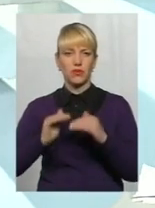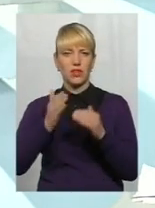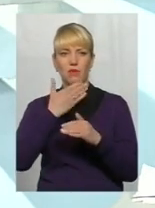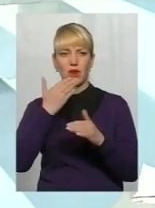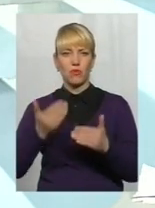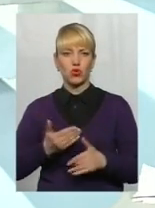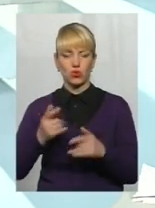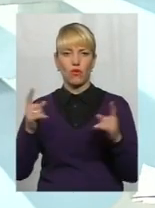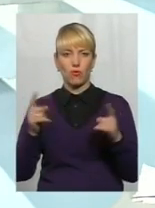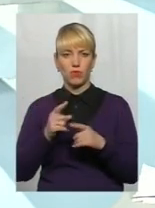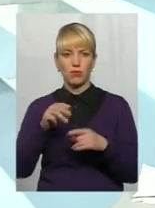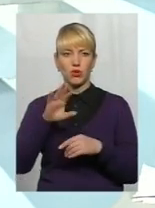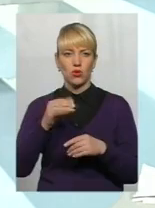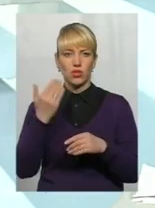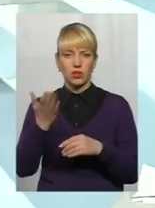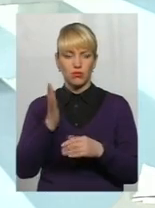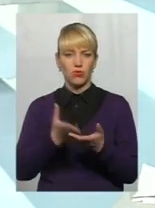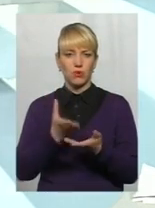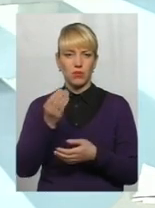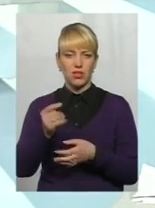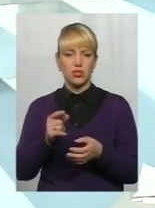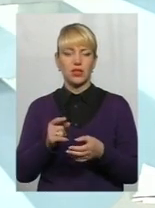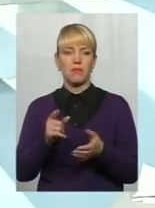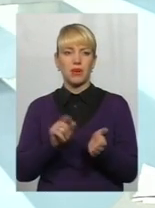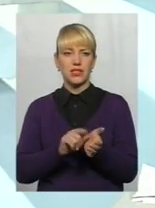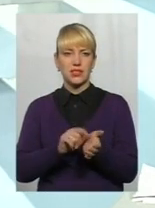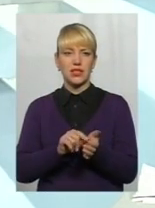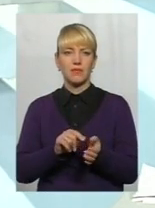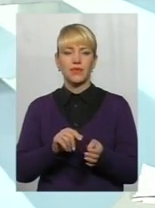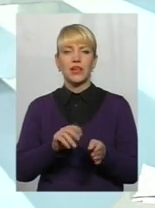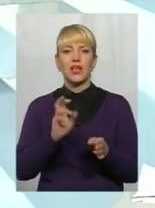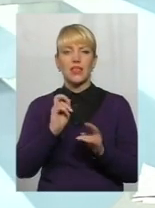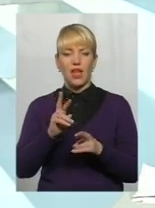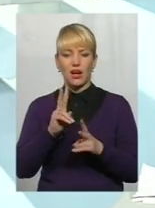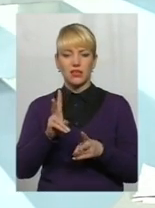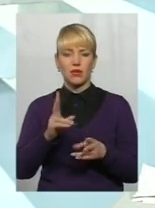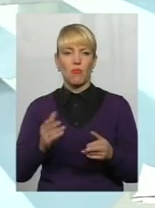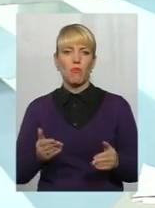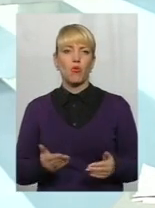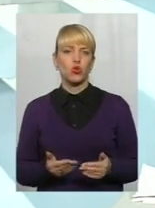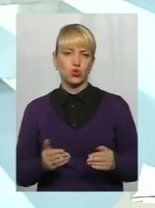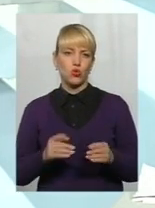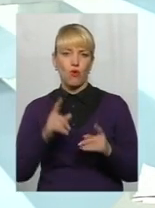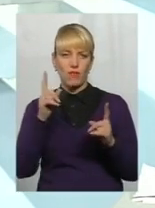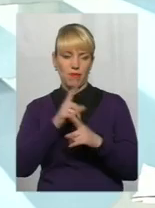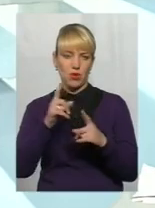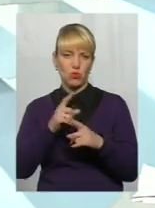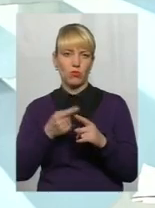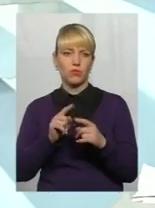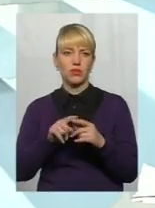прожиткового мінімуму, то їм виплачується пенсія в рівні прожиткового. Їм до пенсії йде